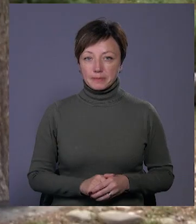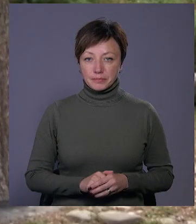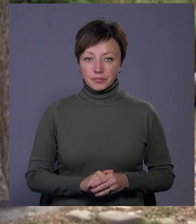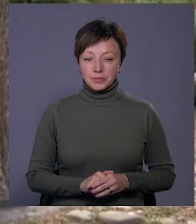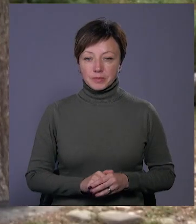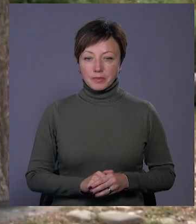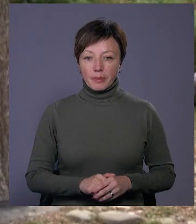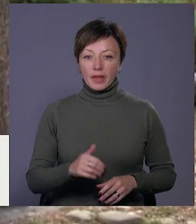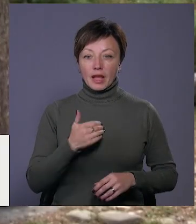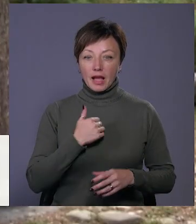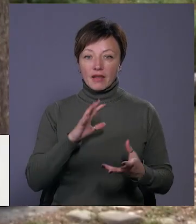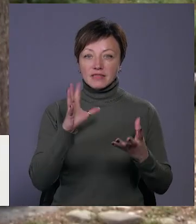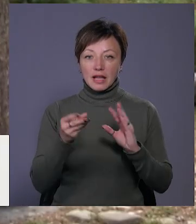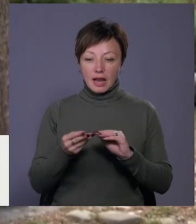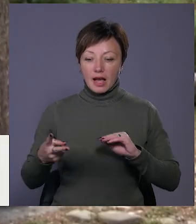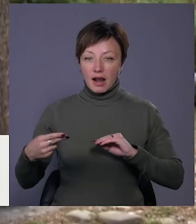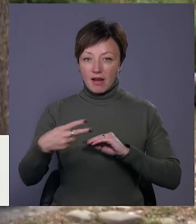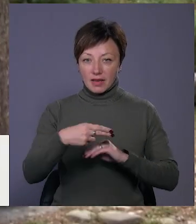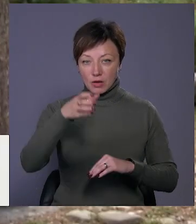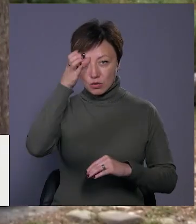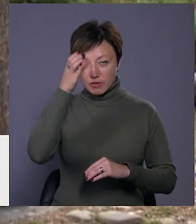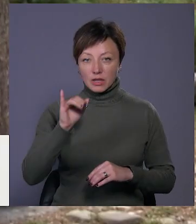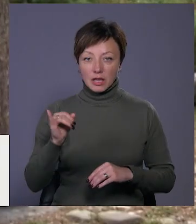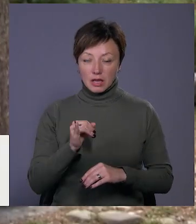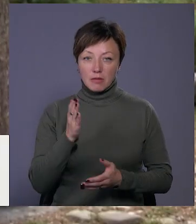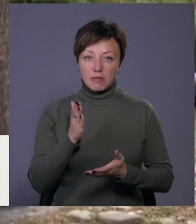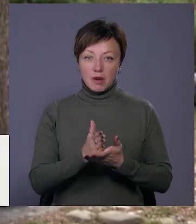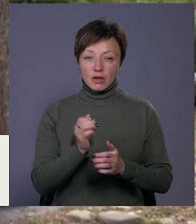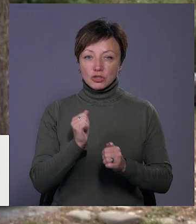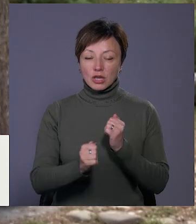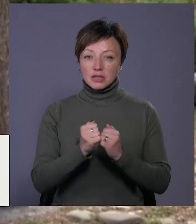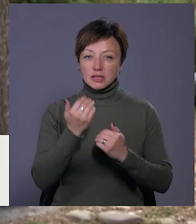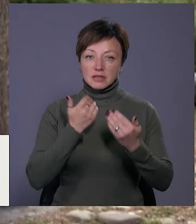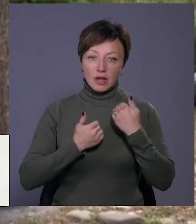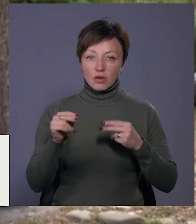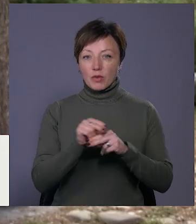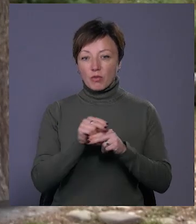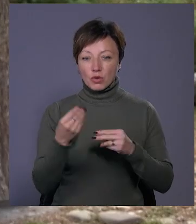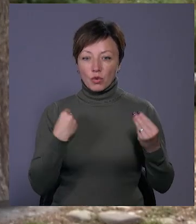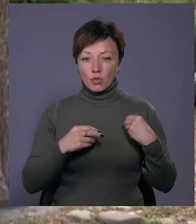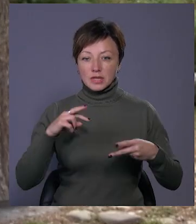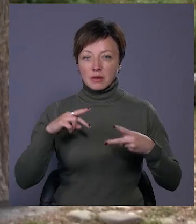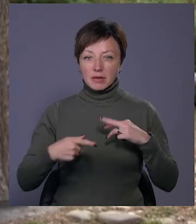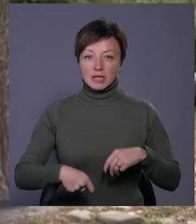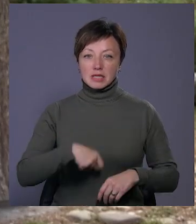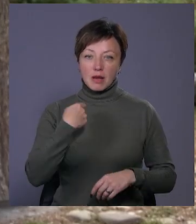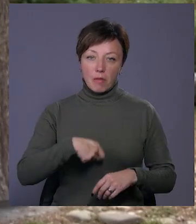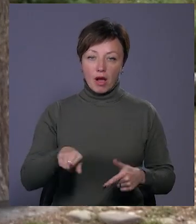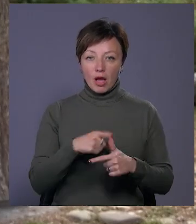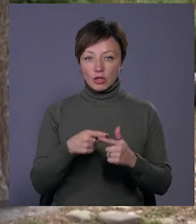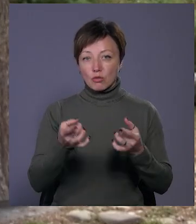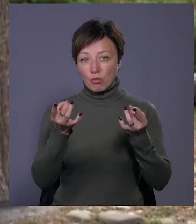Я взагалі кравець-закрійник за освітою і маю часто звернення по ремонту одягу, заміна замка, чи просто